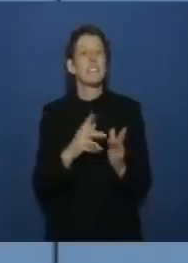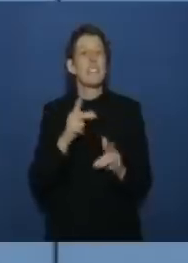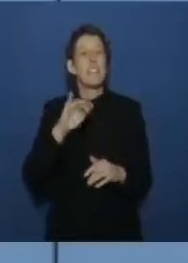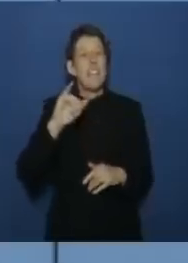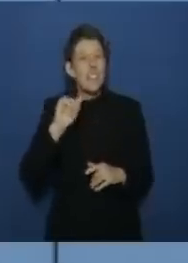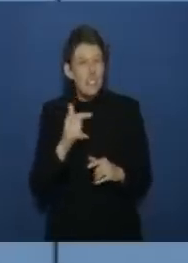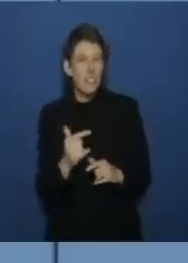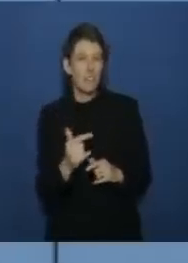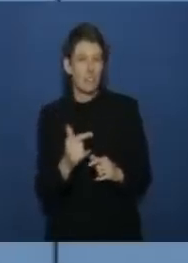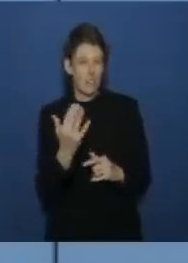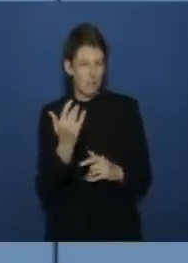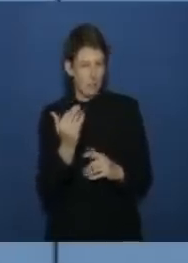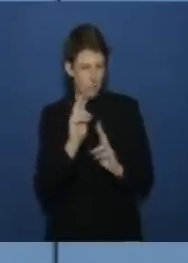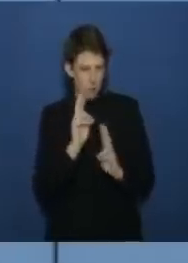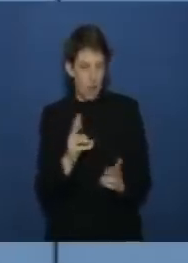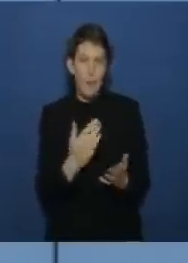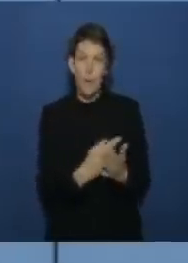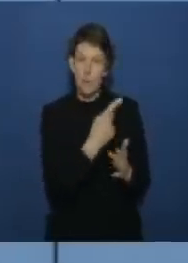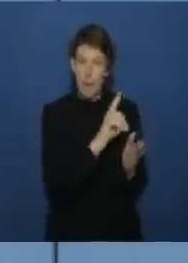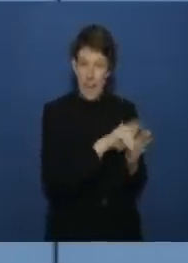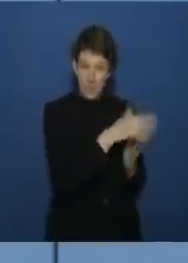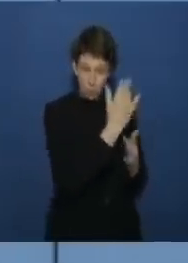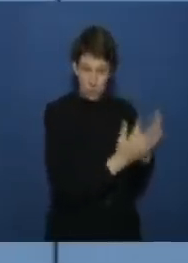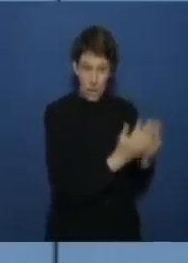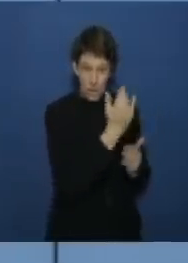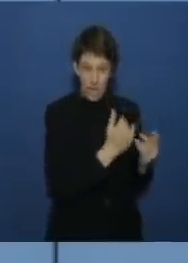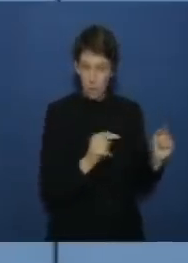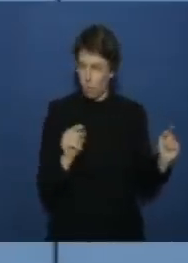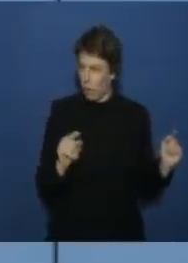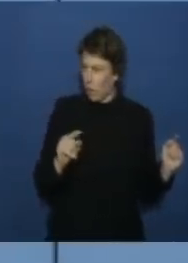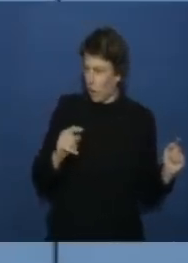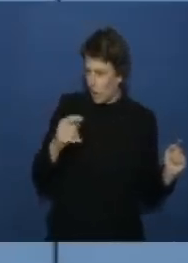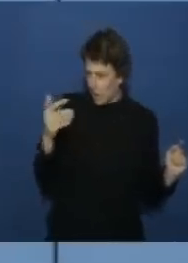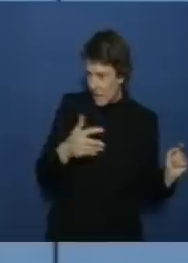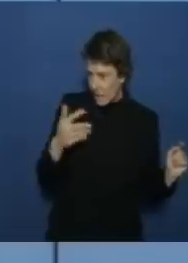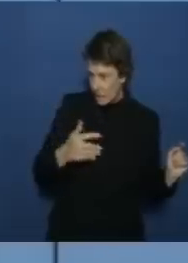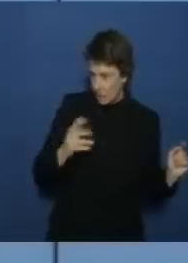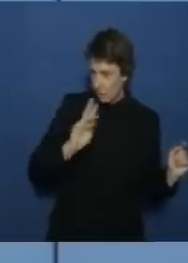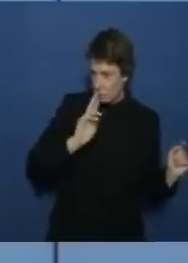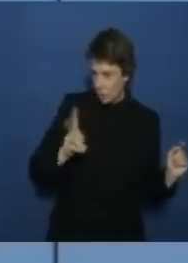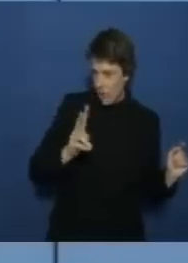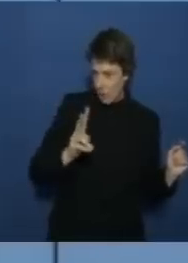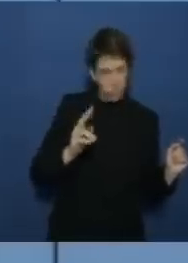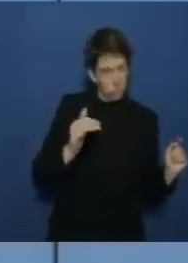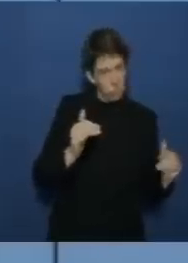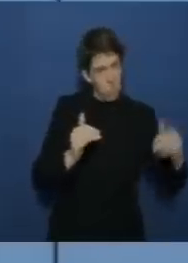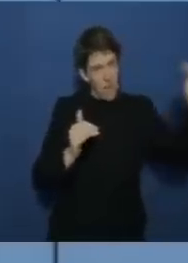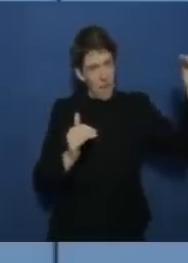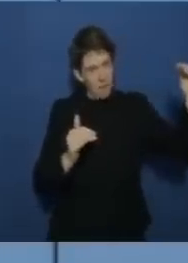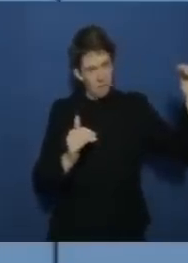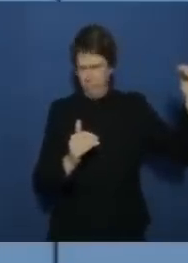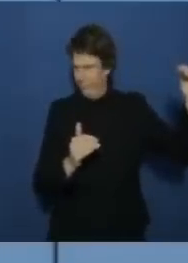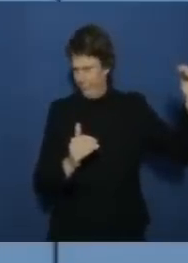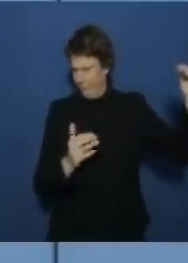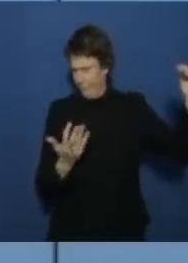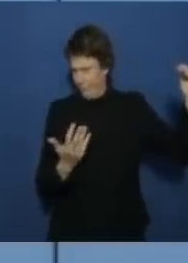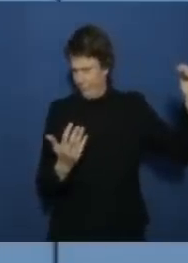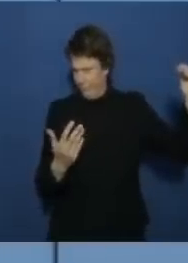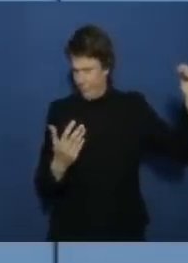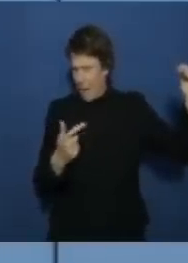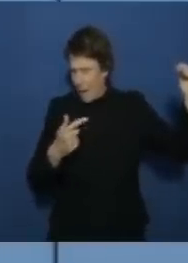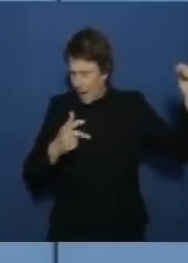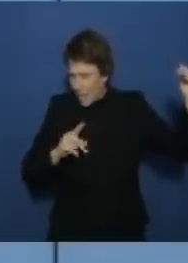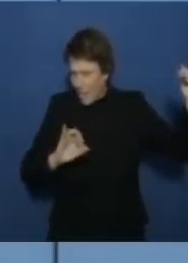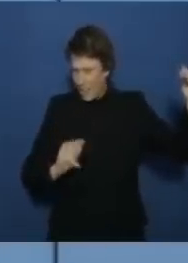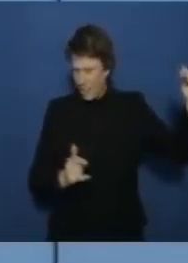bestellt also wenn die die menge der abgerechneten leistungen die der bestellten testkits übersteigt dann kann man schon davon ausgehen dass da etwas in diesen